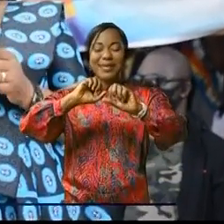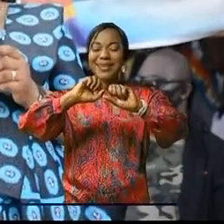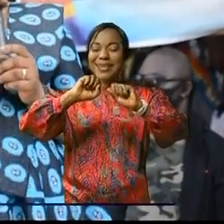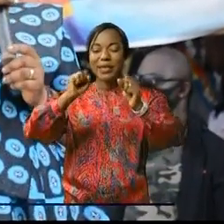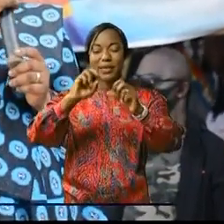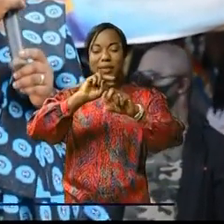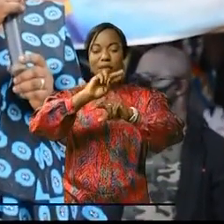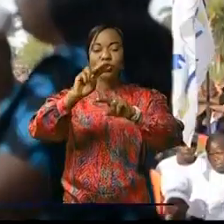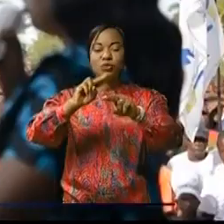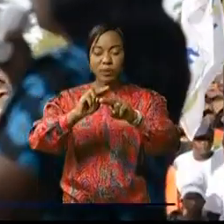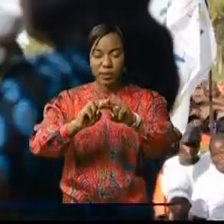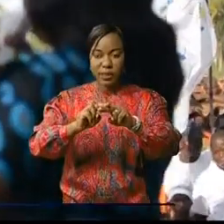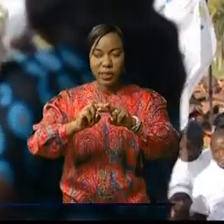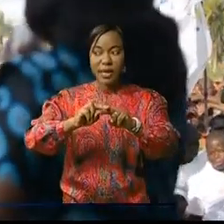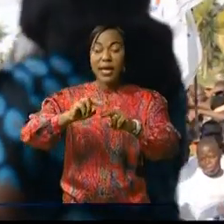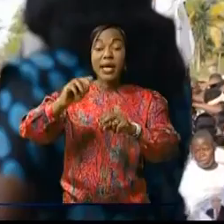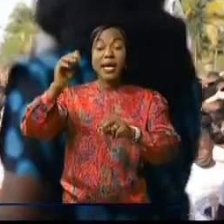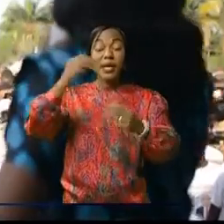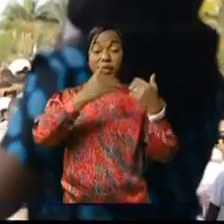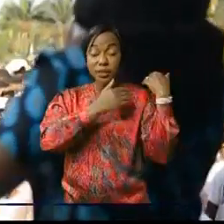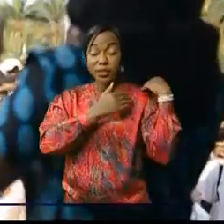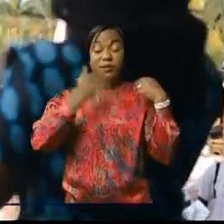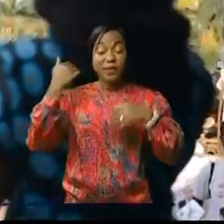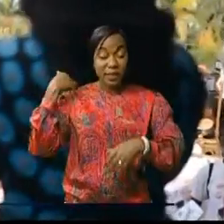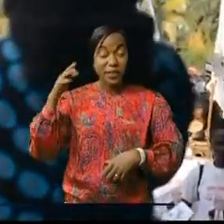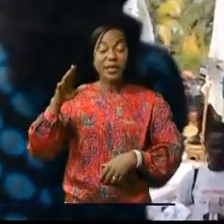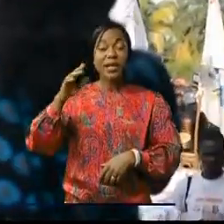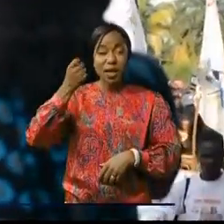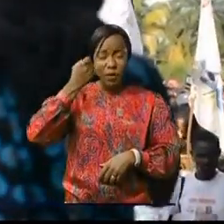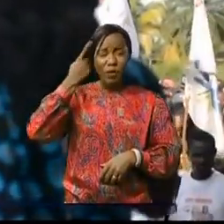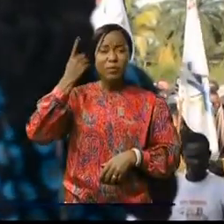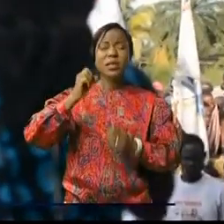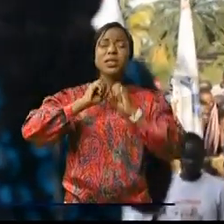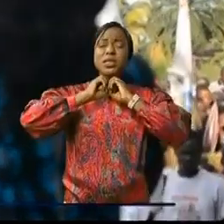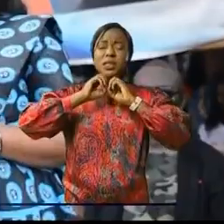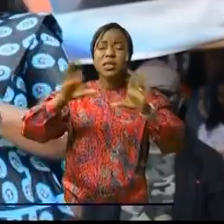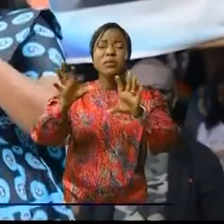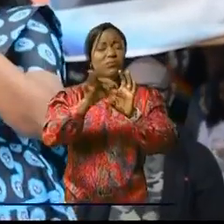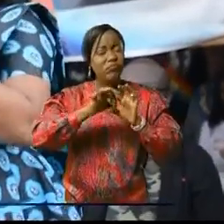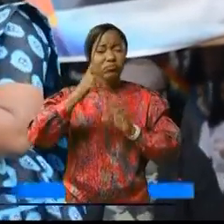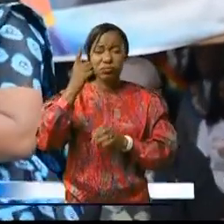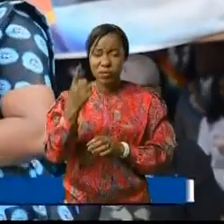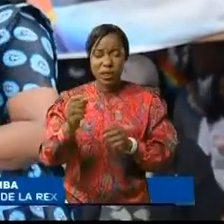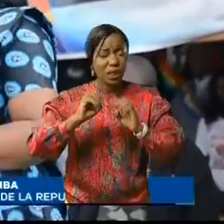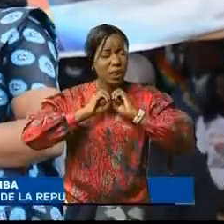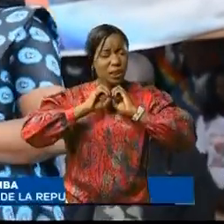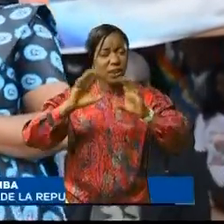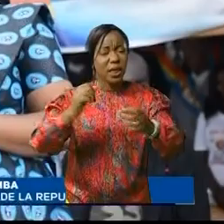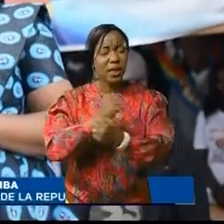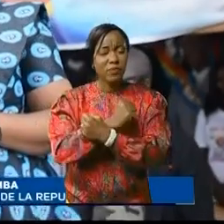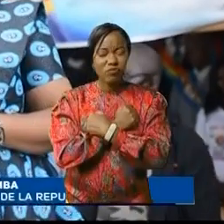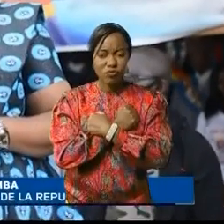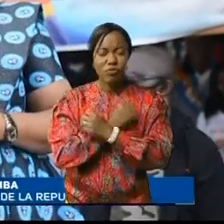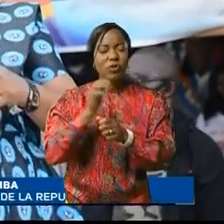de l'État a vite compris que, sans la cohésion, sans l'unité nationale, sans l'amour